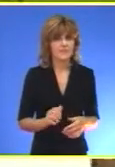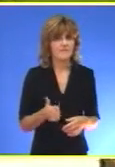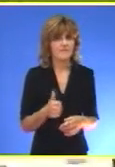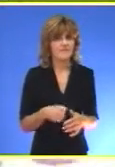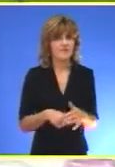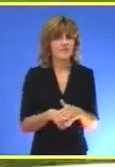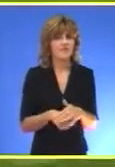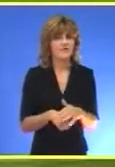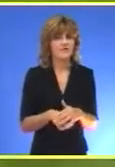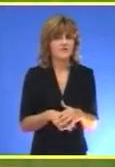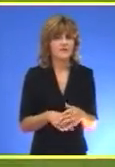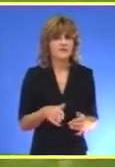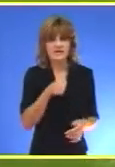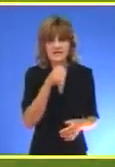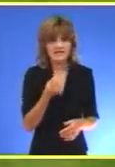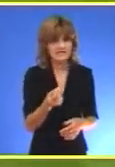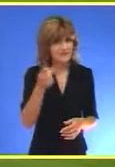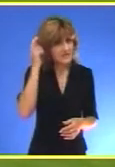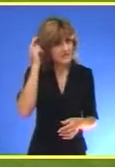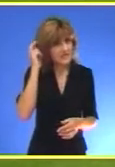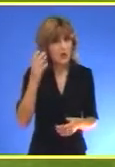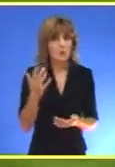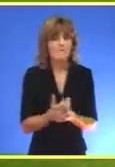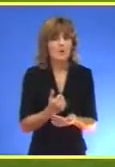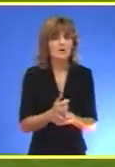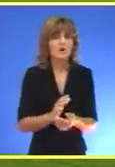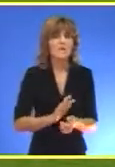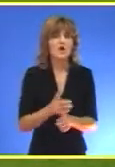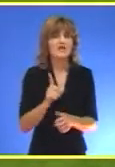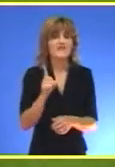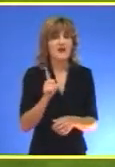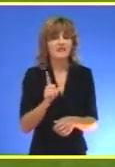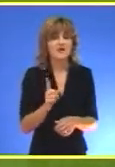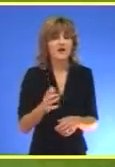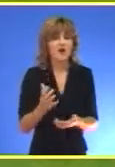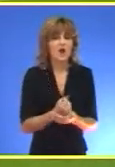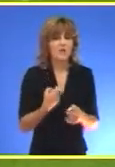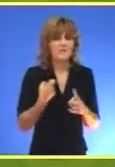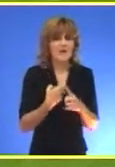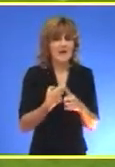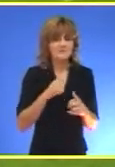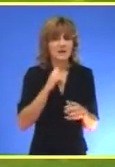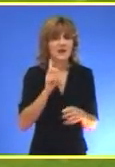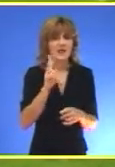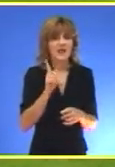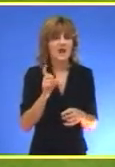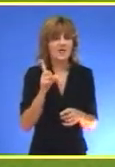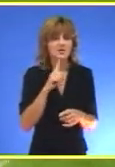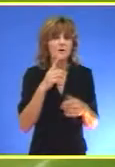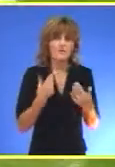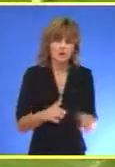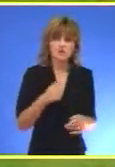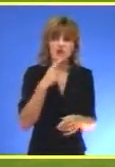Futbalska reprezentacija Srbije i Crne Gore pobedom protiv Litvanije Golovima Kežmana Ilića možemo slobodno